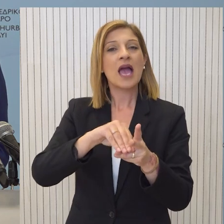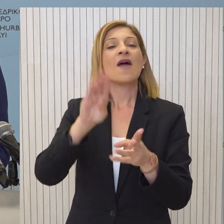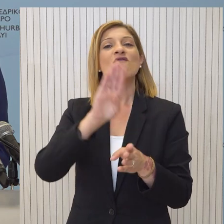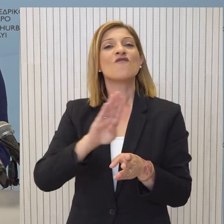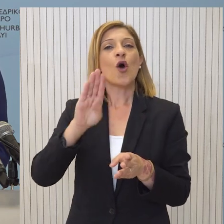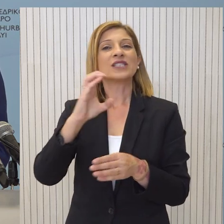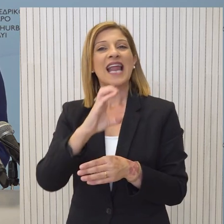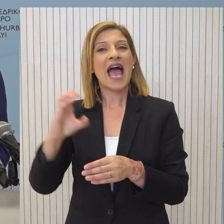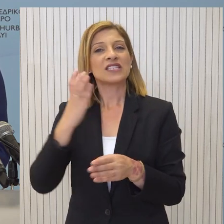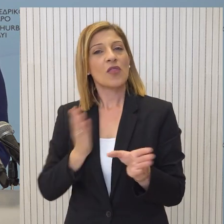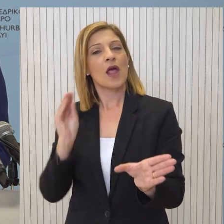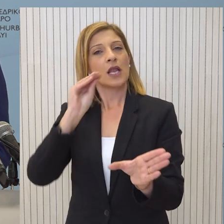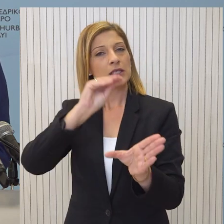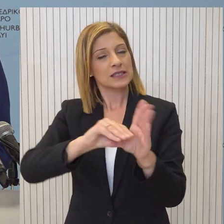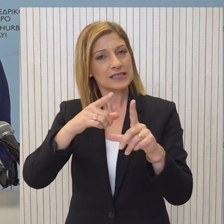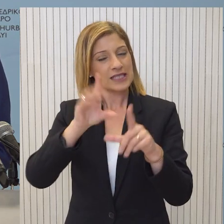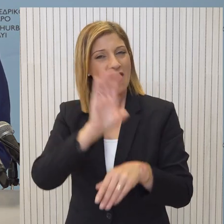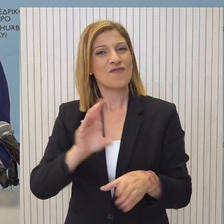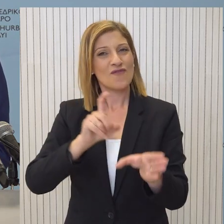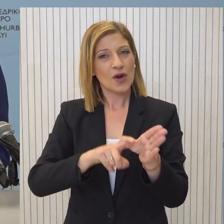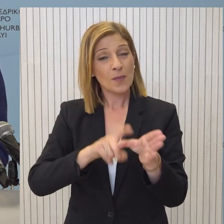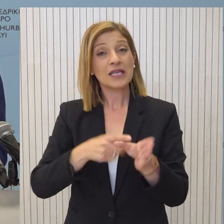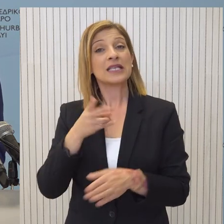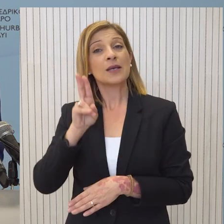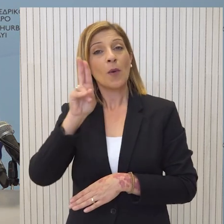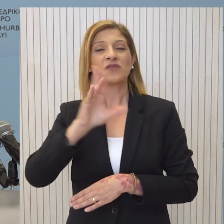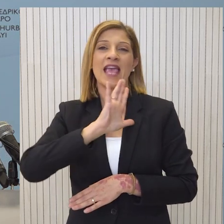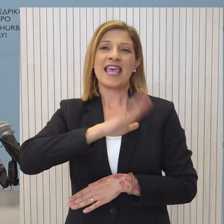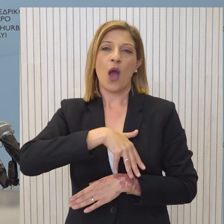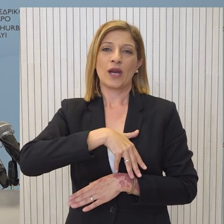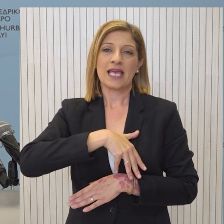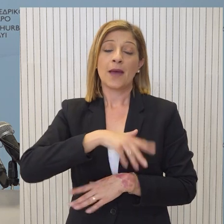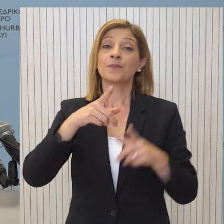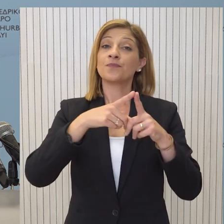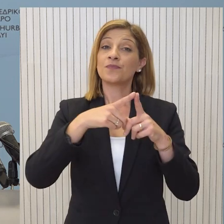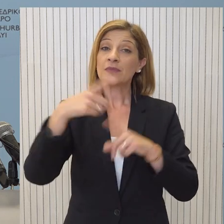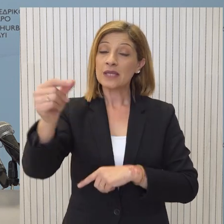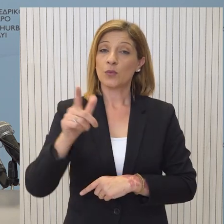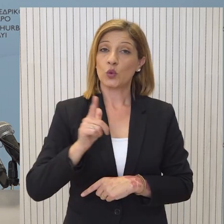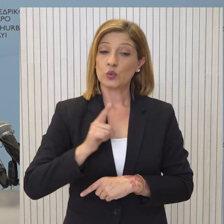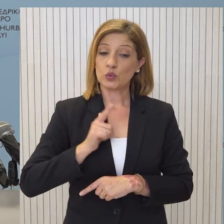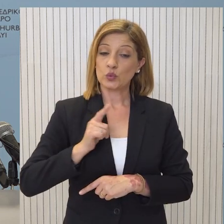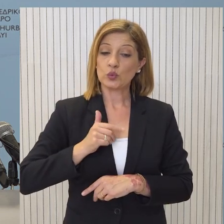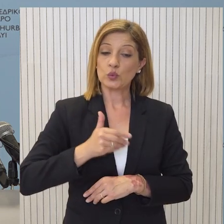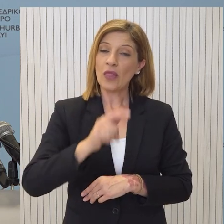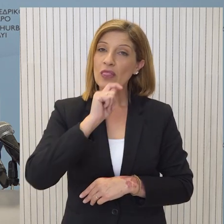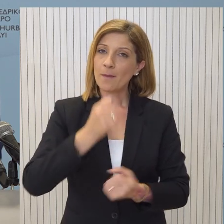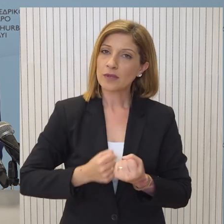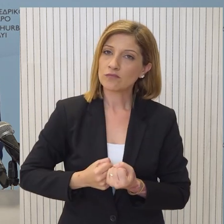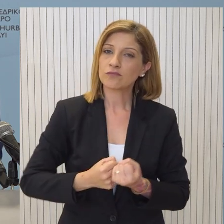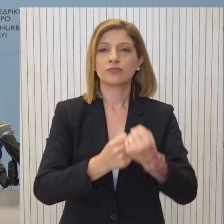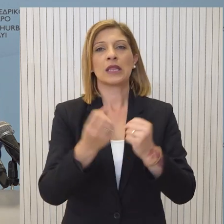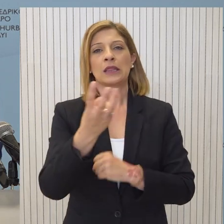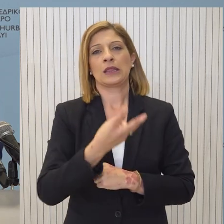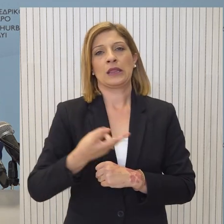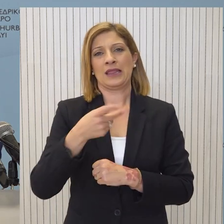προϋποθέσεις και απόδοση καθεστώτος υποψήφιας χώρας στη Γεωργία. Η Κυπριακή Δημοκρατία αναμένεται να τοποθετηθεί υποστηριχτικά υπέρ